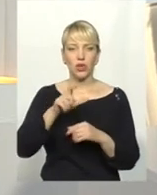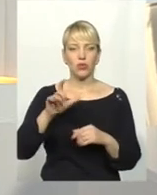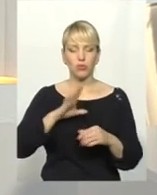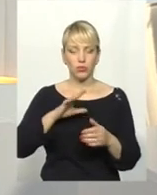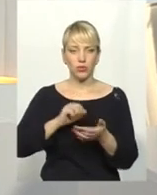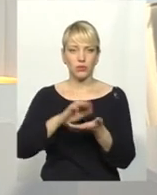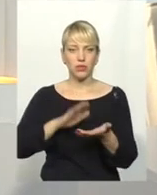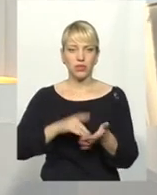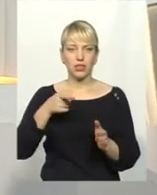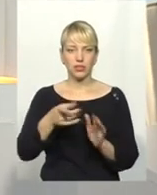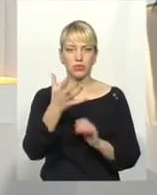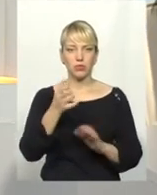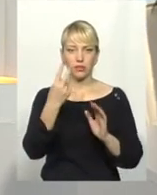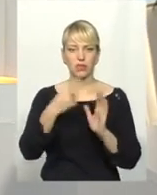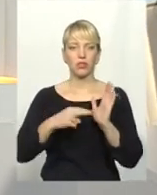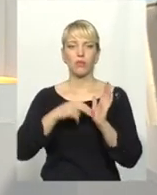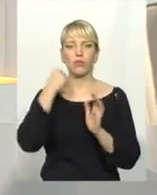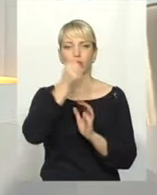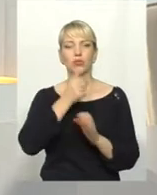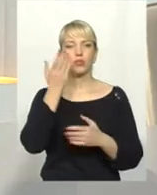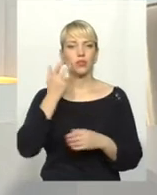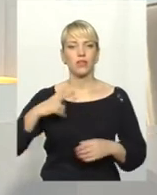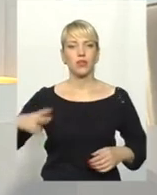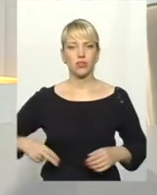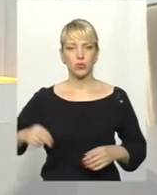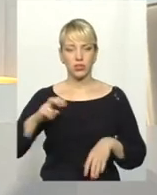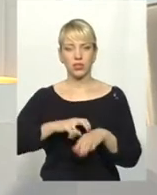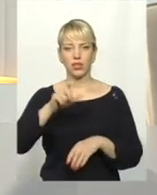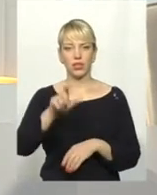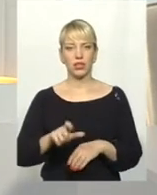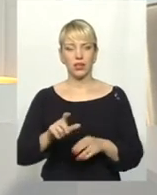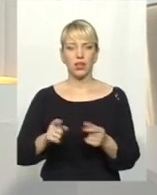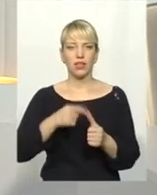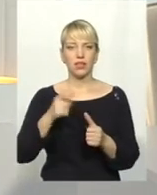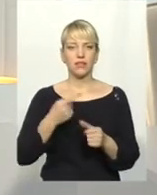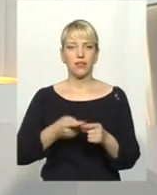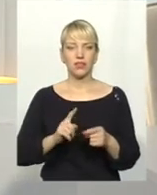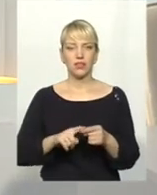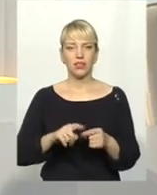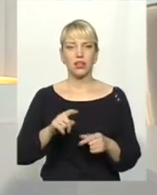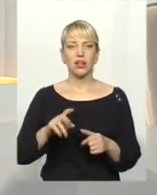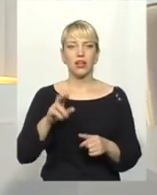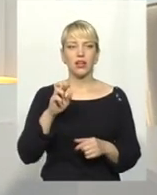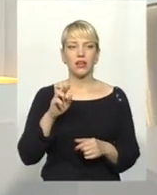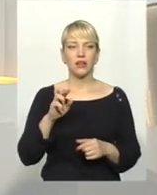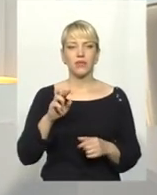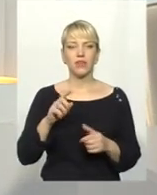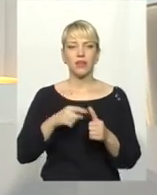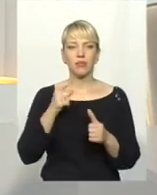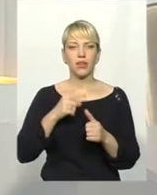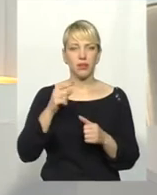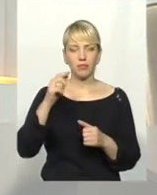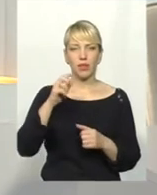1527 році, коли французький лікар назвав їх так іменем богині кохання з